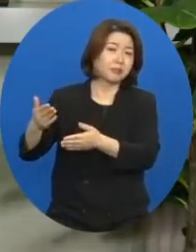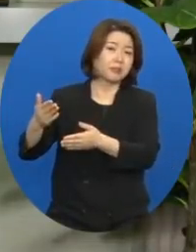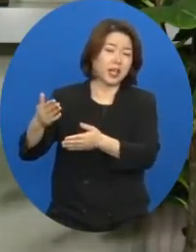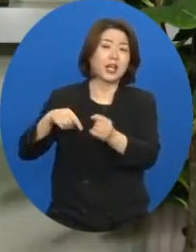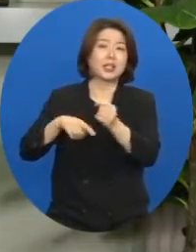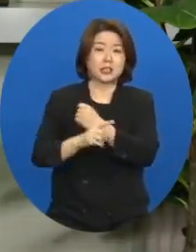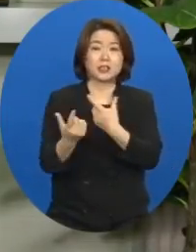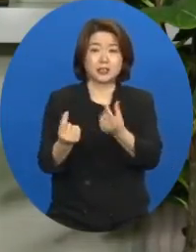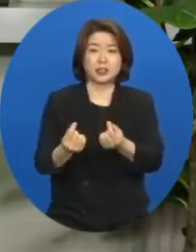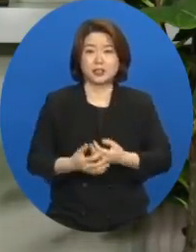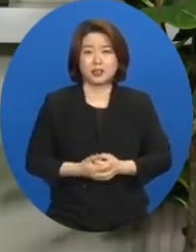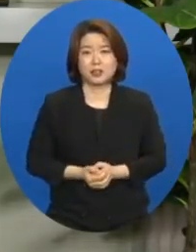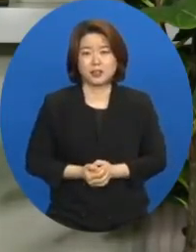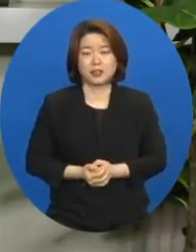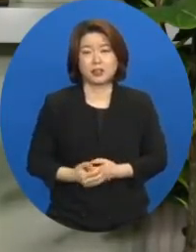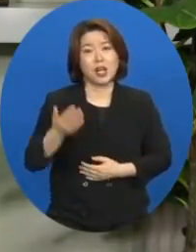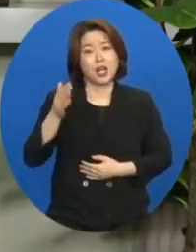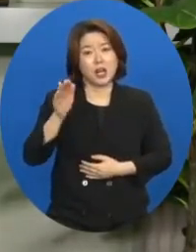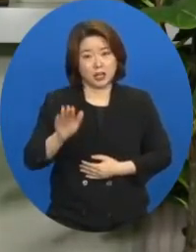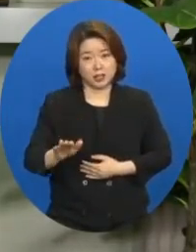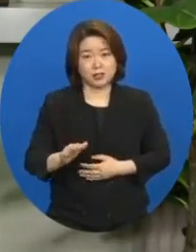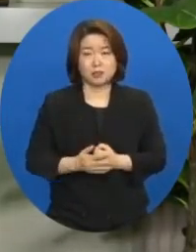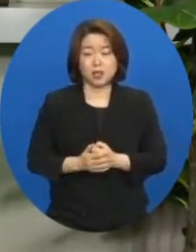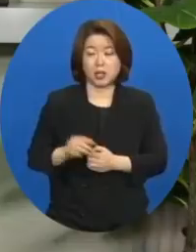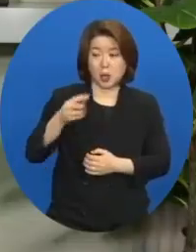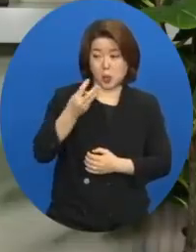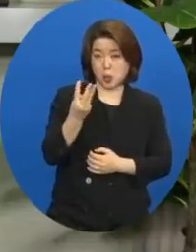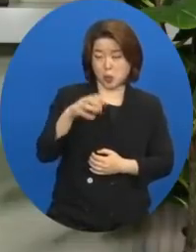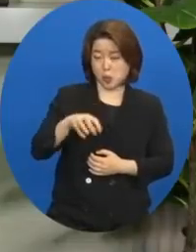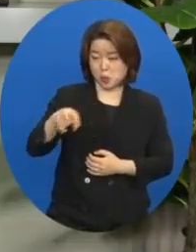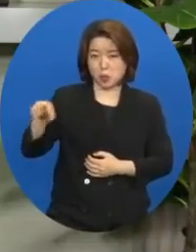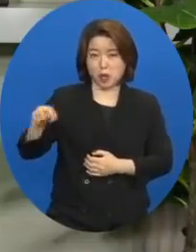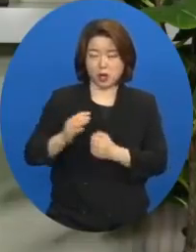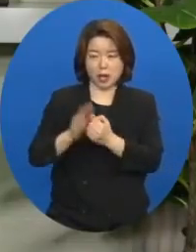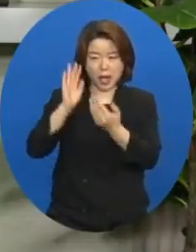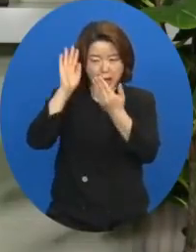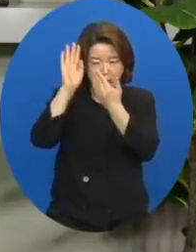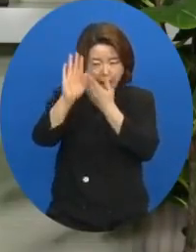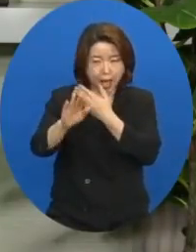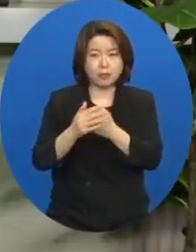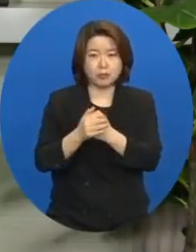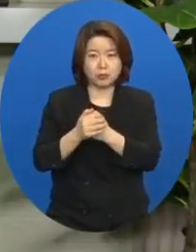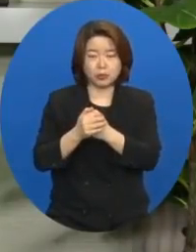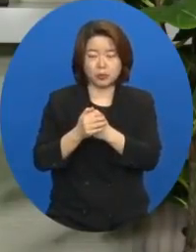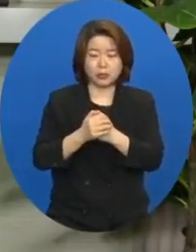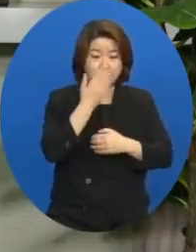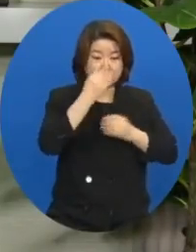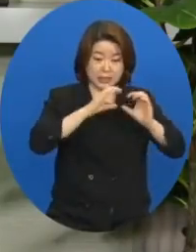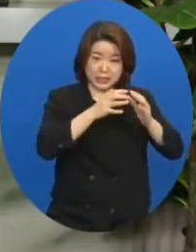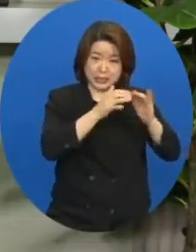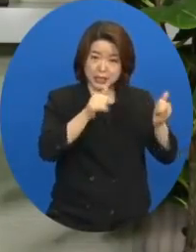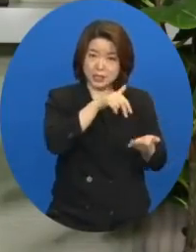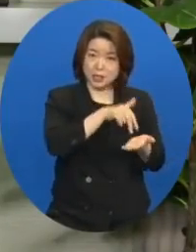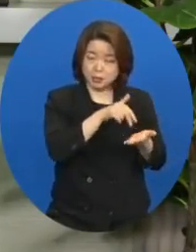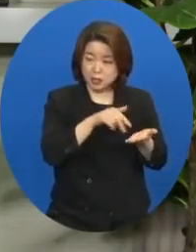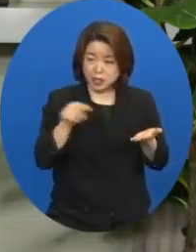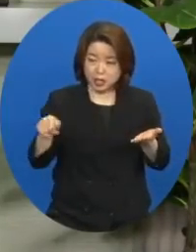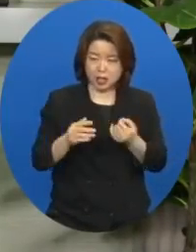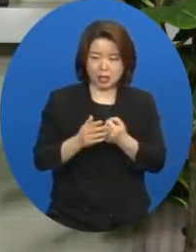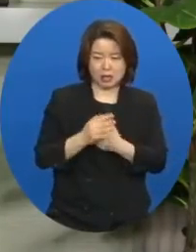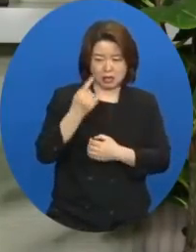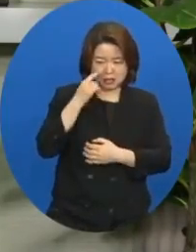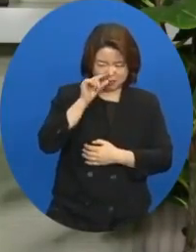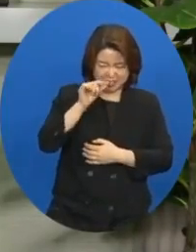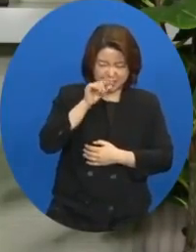그렇지만 그들은 앞으로 두고두고 이스라엘 백성들에게 있어서 눈의